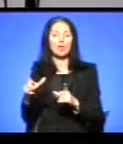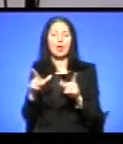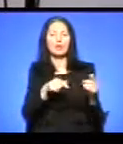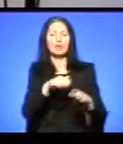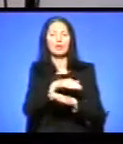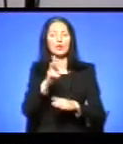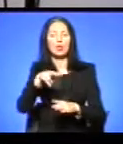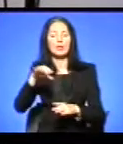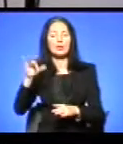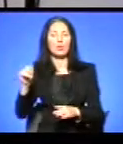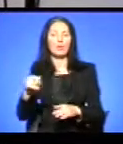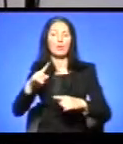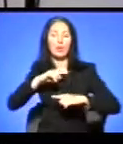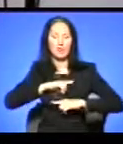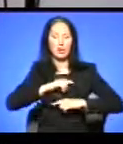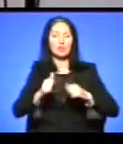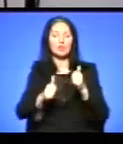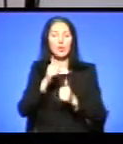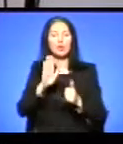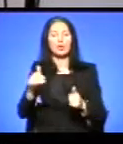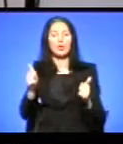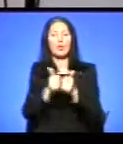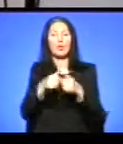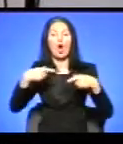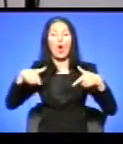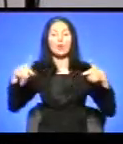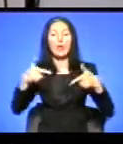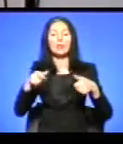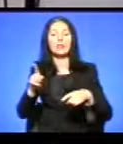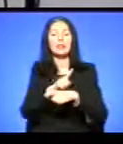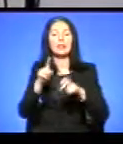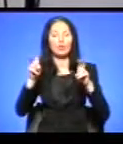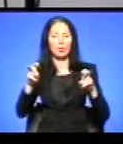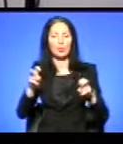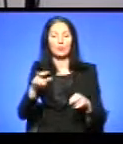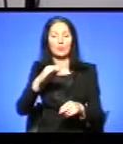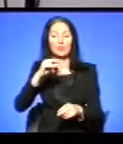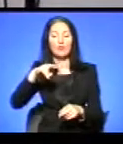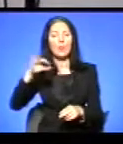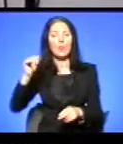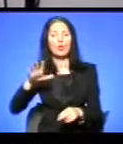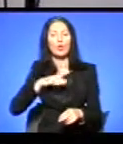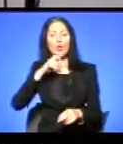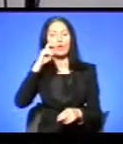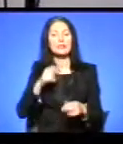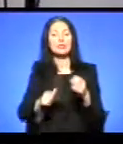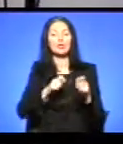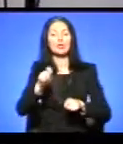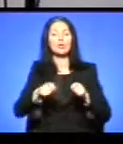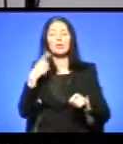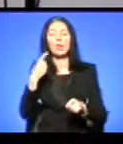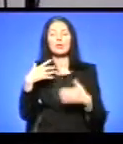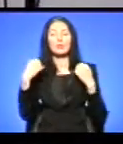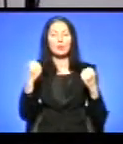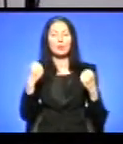велоперегонів пам'яті Володимира Філіпенка буде біля готелю Тернопіль. Зазначу Володимир Філіпенко був українським велосипедистом, майстром спорту,